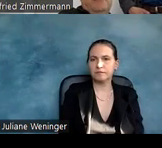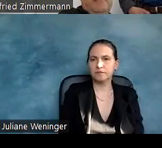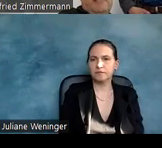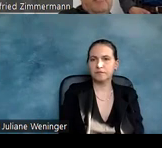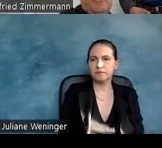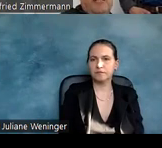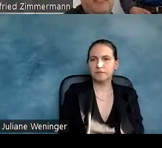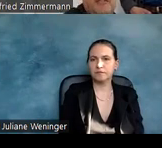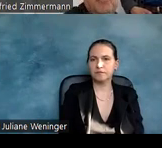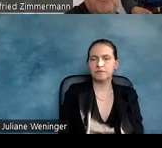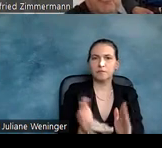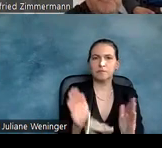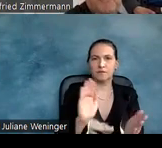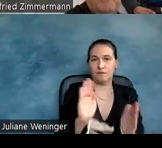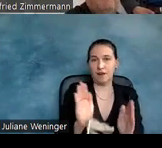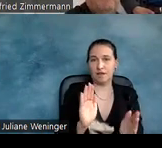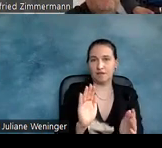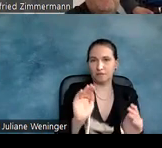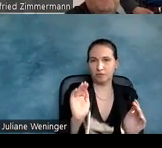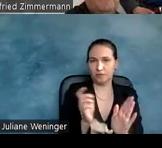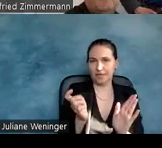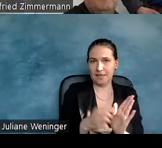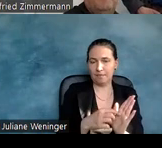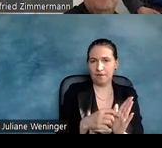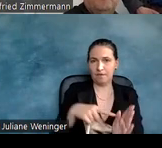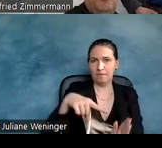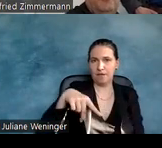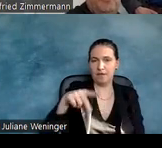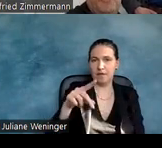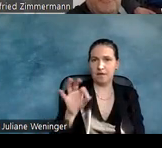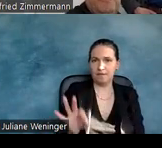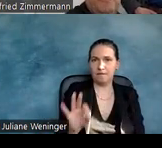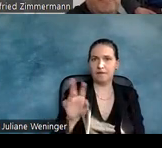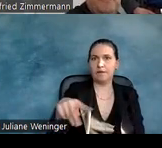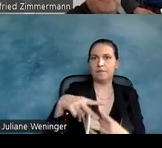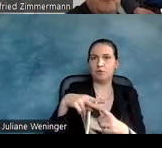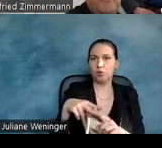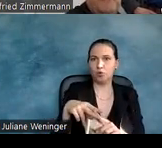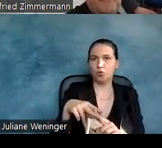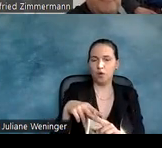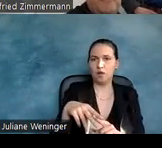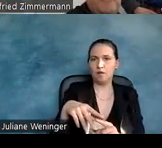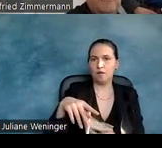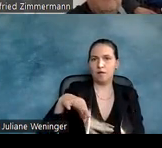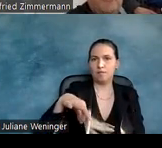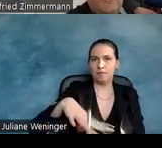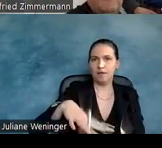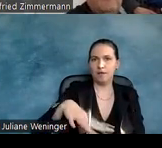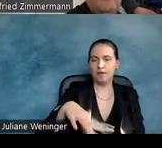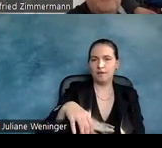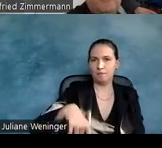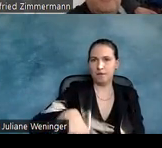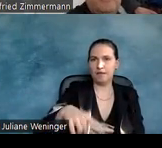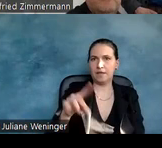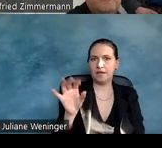Also vielleicht habe ich einen Tipp für PDF insgesamt es gibt das Tool PDF 24 das